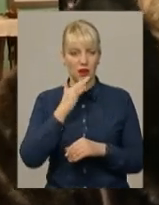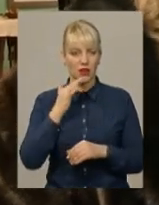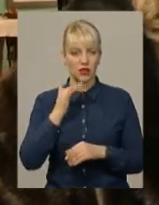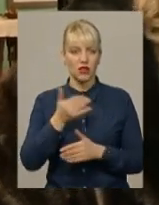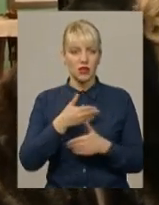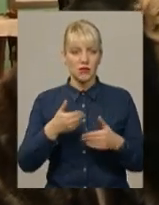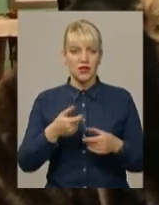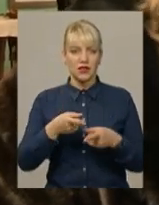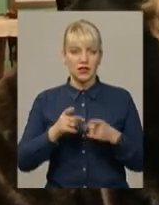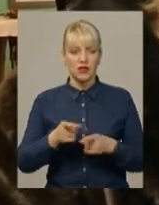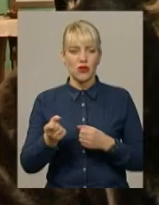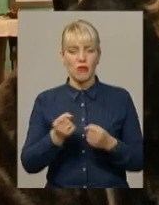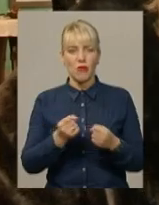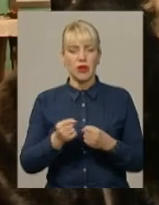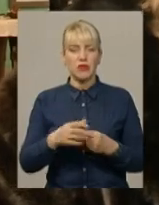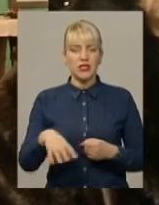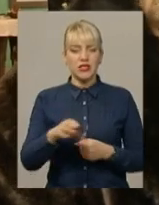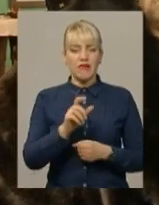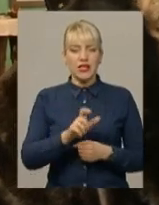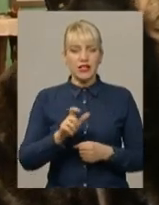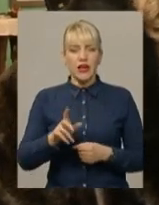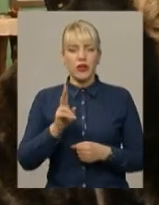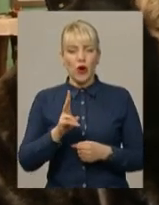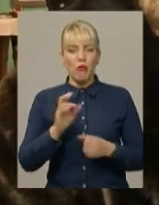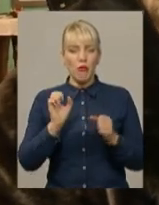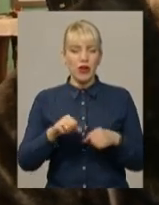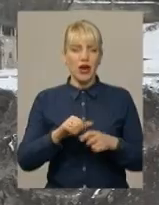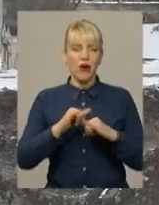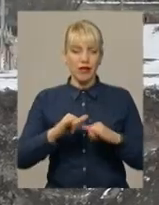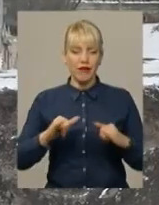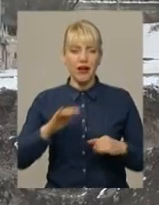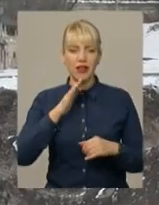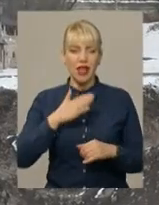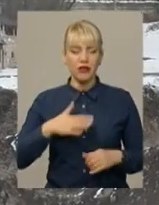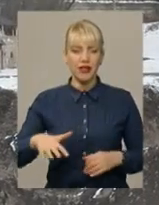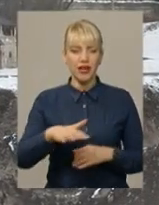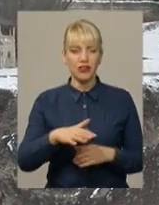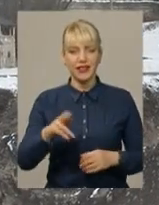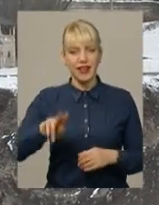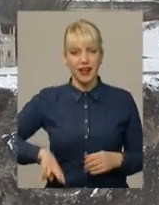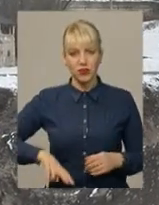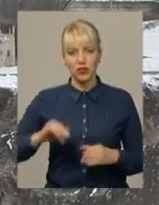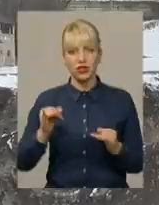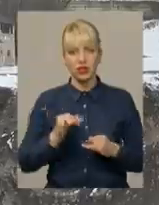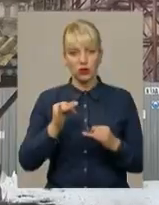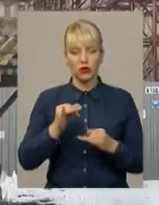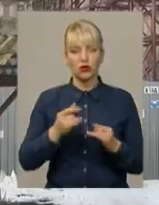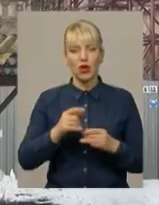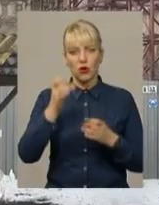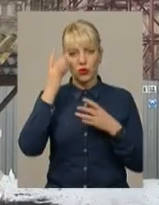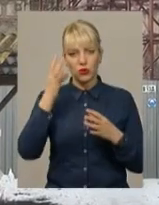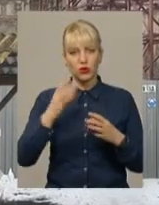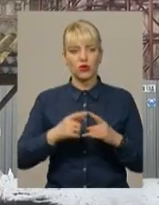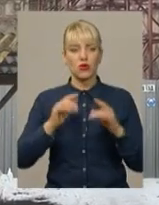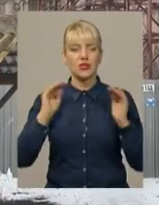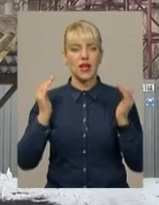І ми дійсно боремося за всіх, хто хоче розвивати нашу територію. Директор державного історико-культурного заповідника Меджибіж Олег